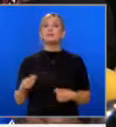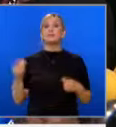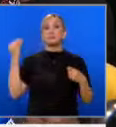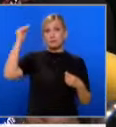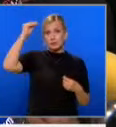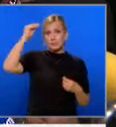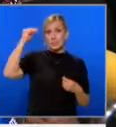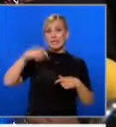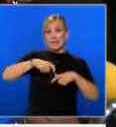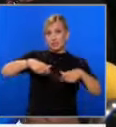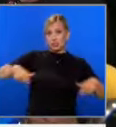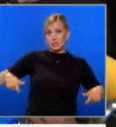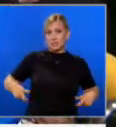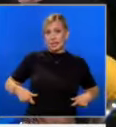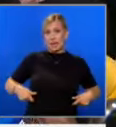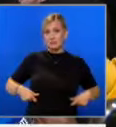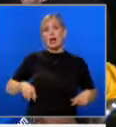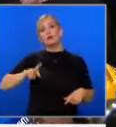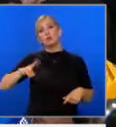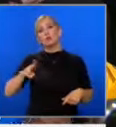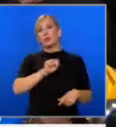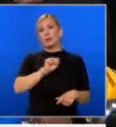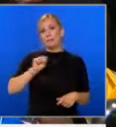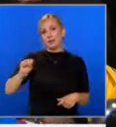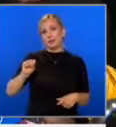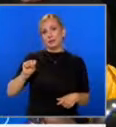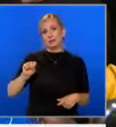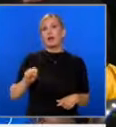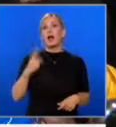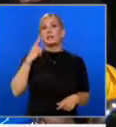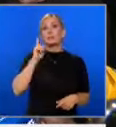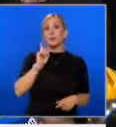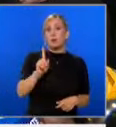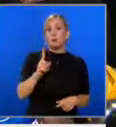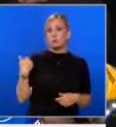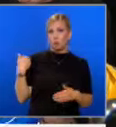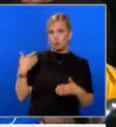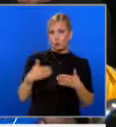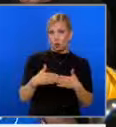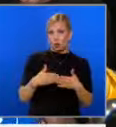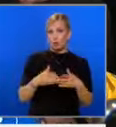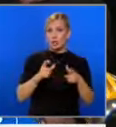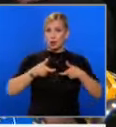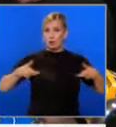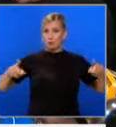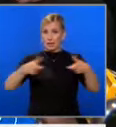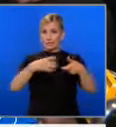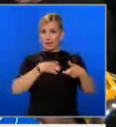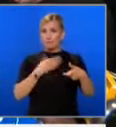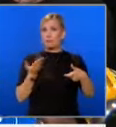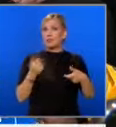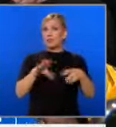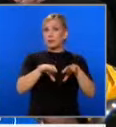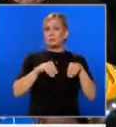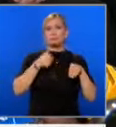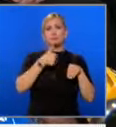на БСП на колана също, както на много други партии. Да припомня, че доскоро на конгрес на ГЕРБ беше прието, че БСП